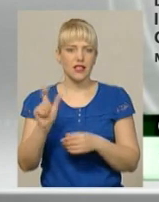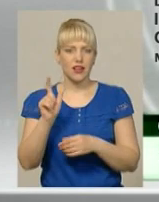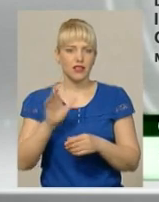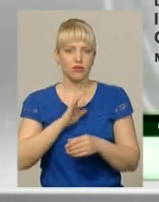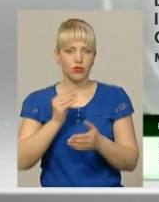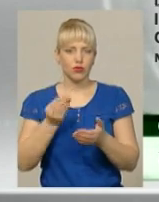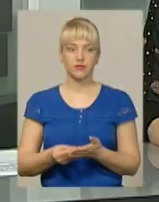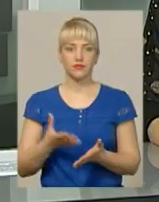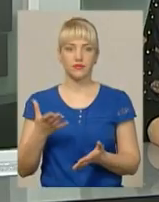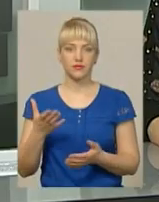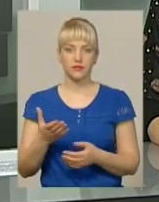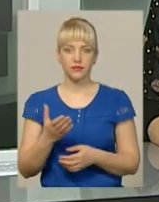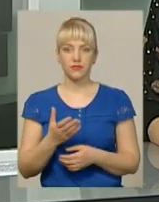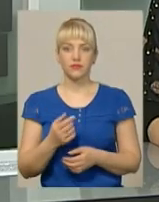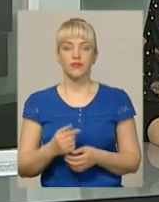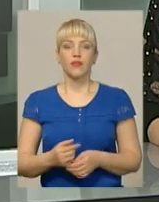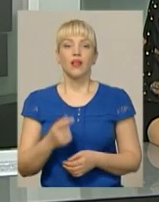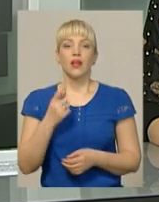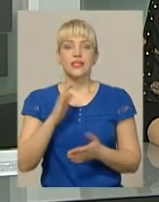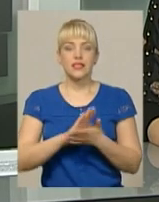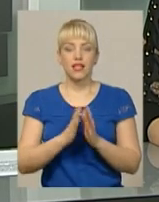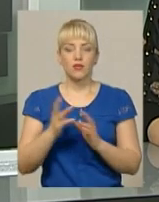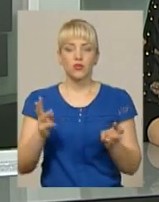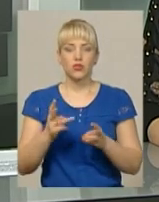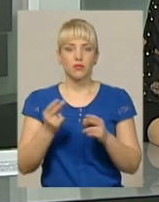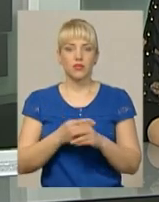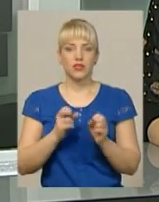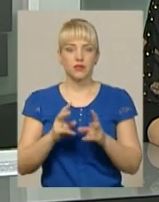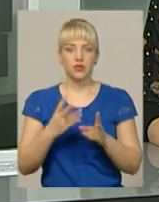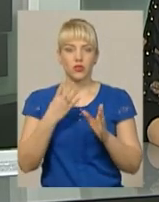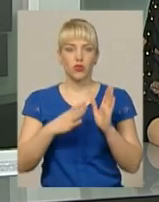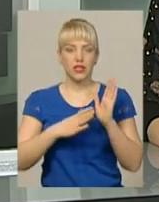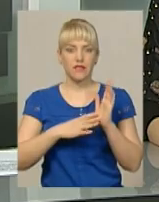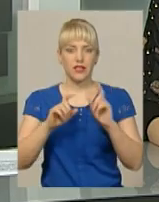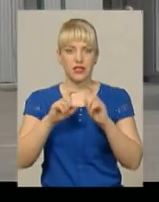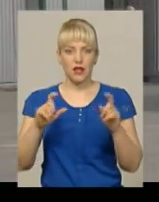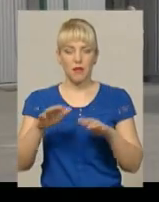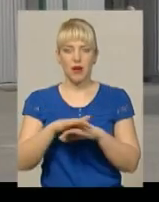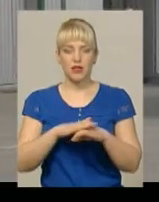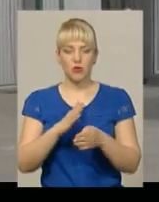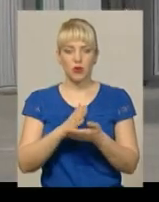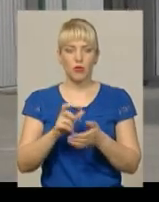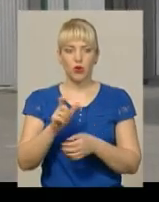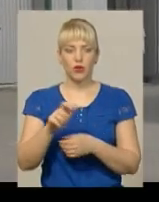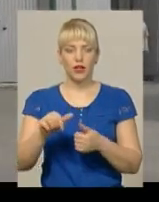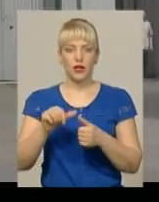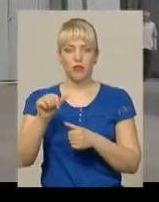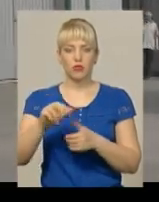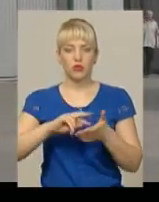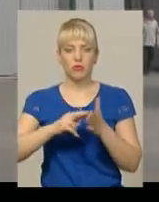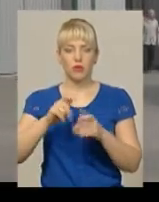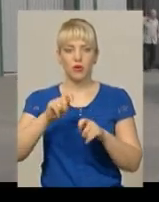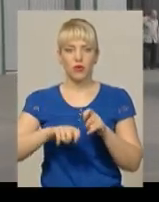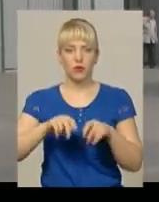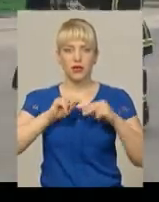лютого. Стан пожежної безпеки у 49 закладах масового перебування людей позапланово перевірили працівники